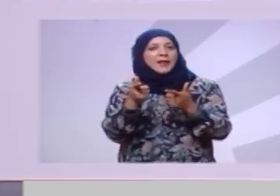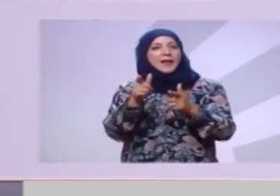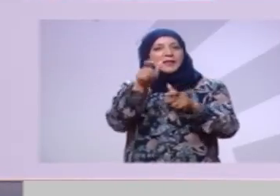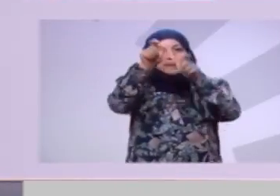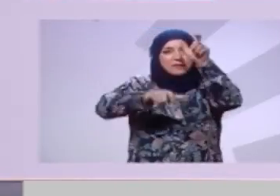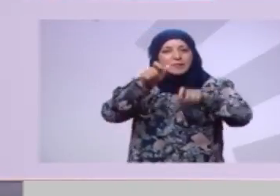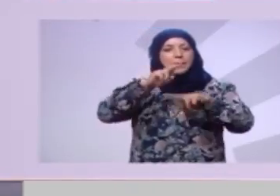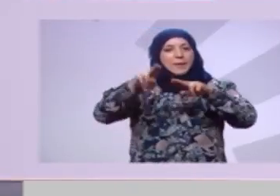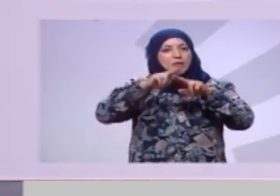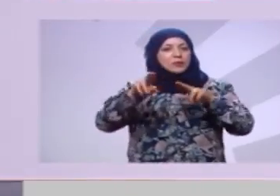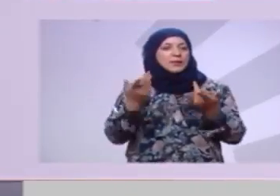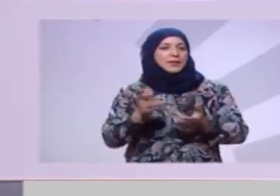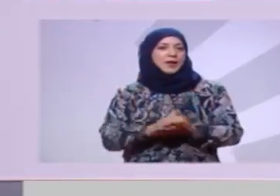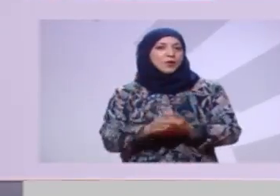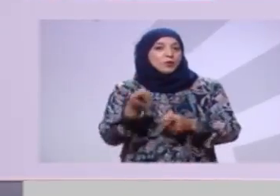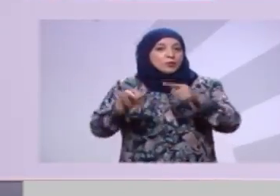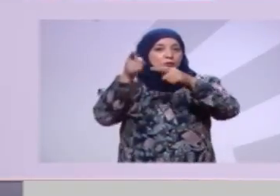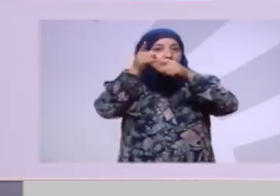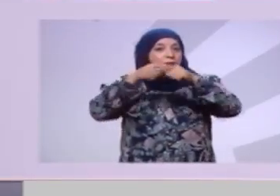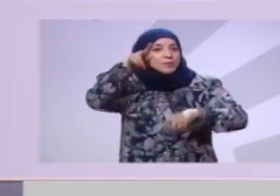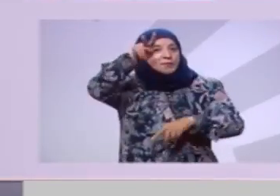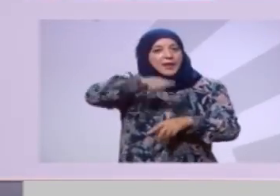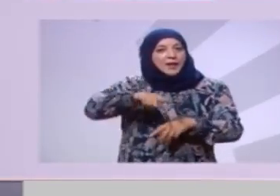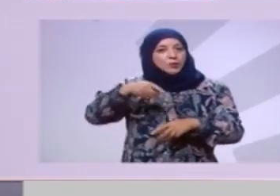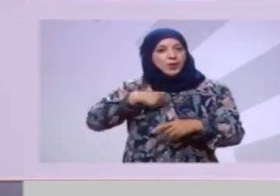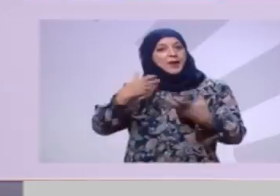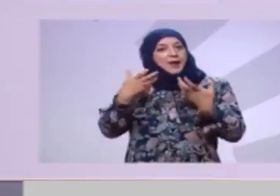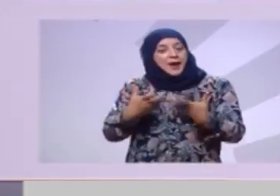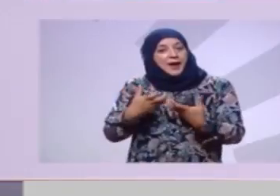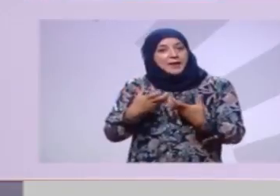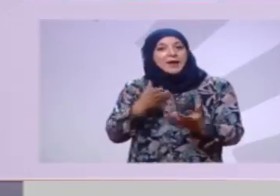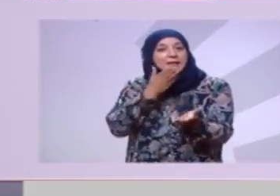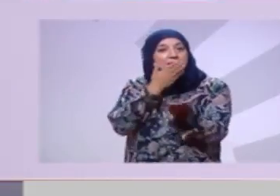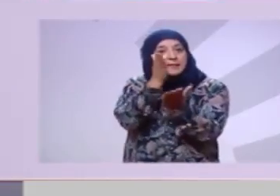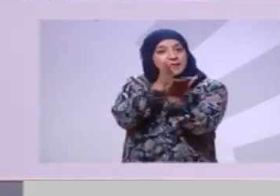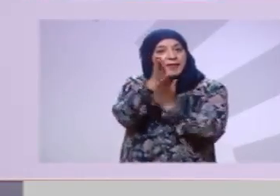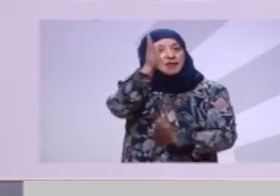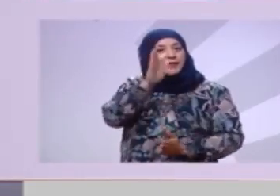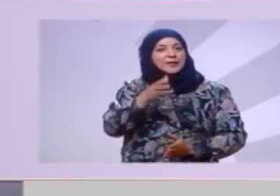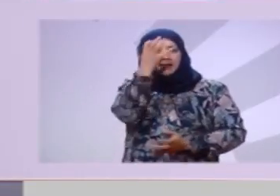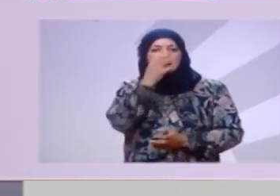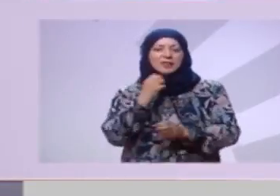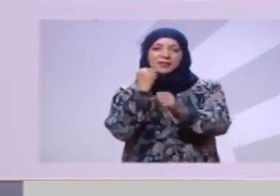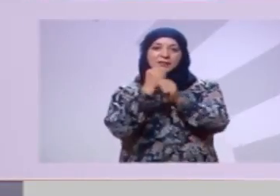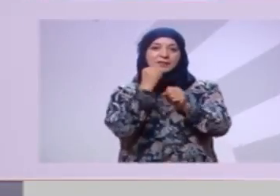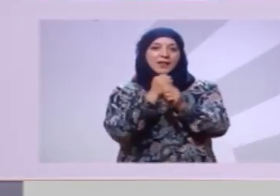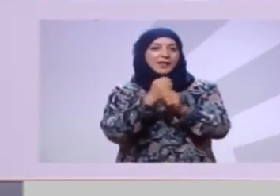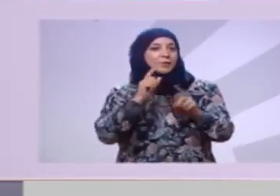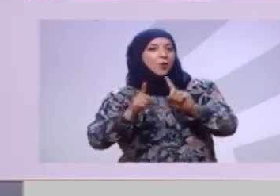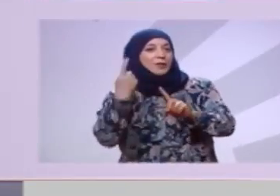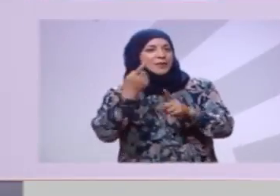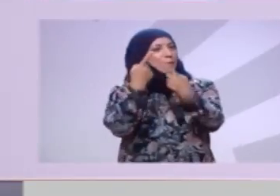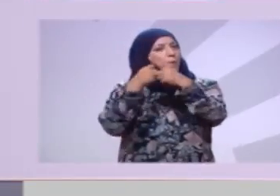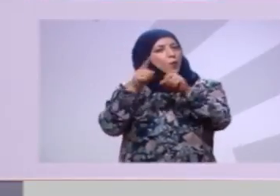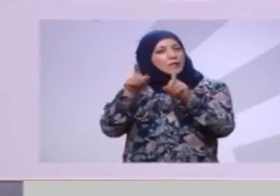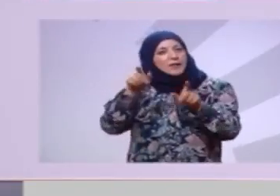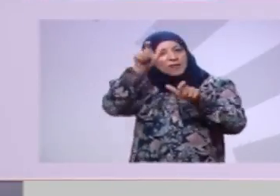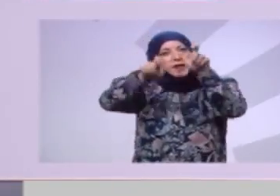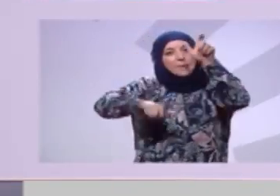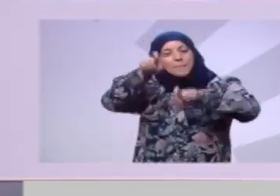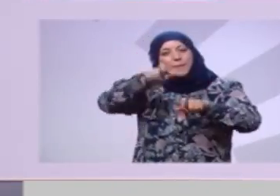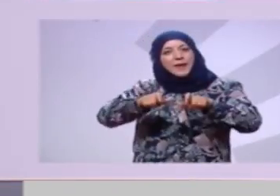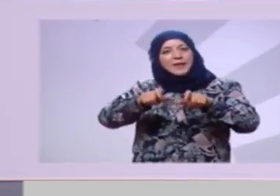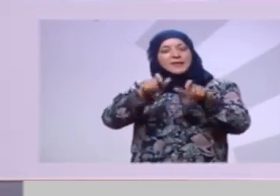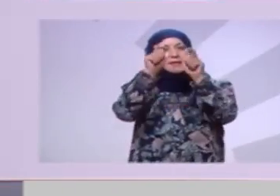البشرية وباش نزيدوا نأكدوا اللي احنا صادقين جديين وخاصة مختلفين عن بقية